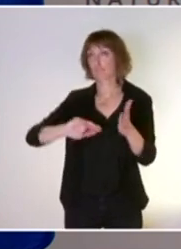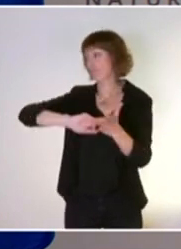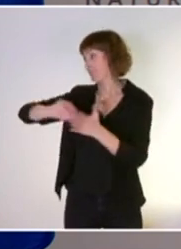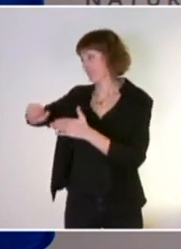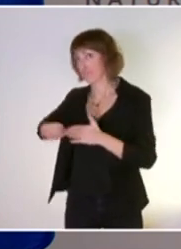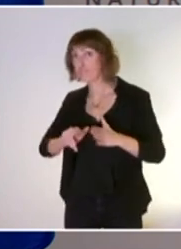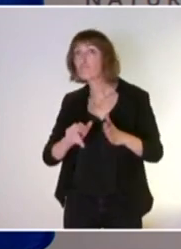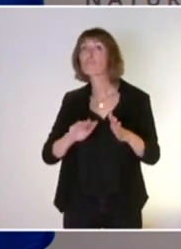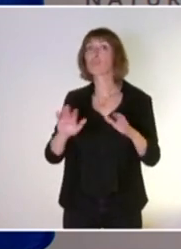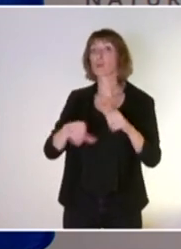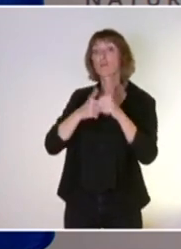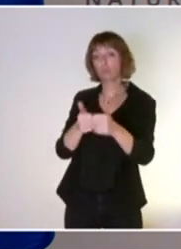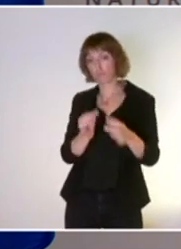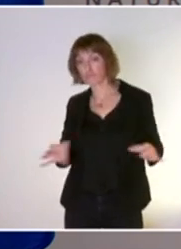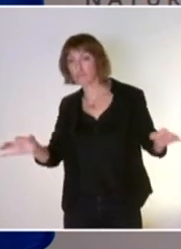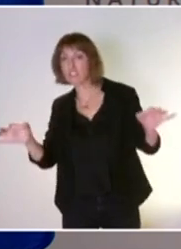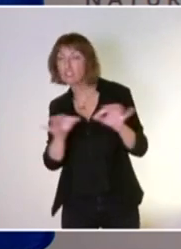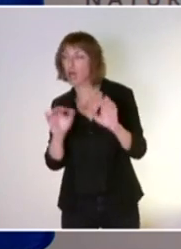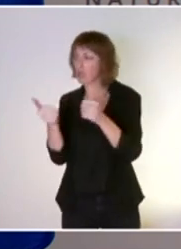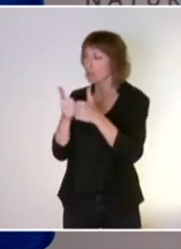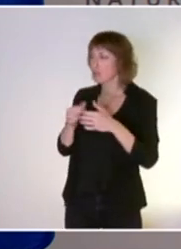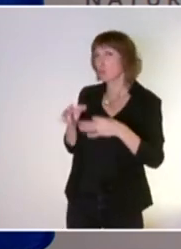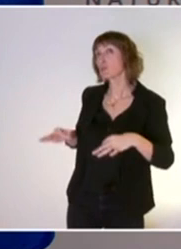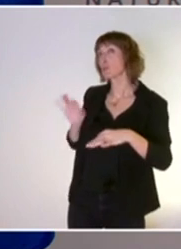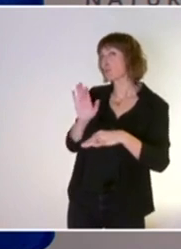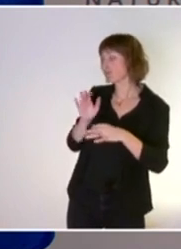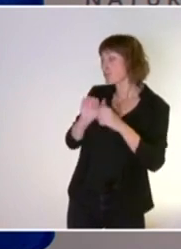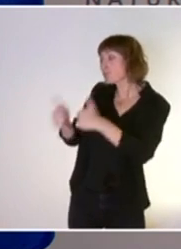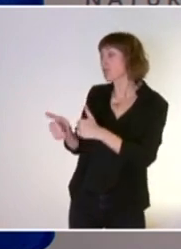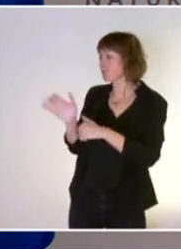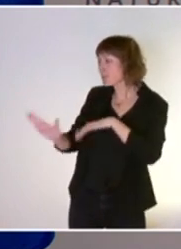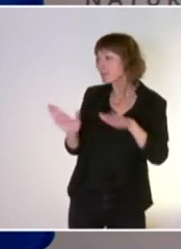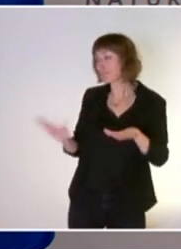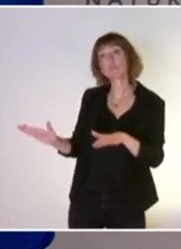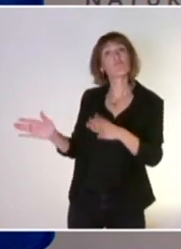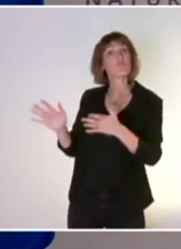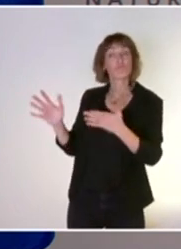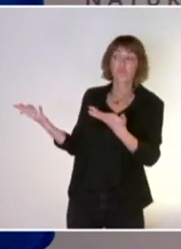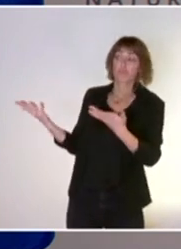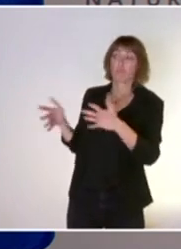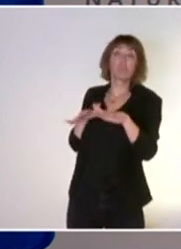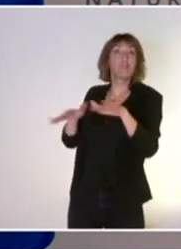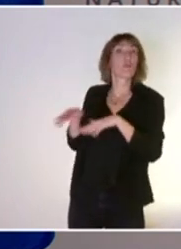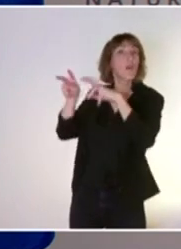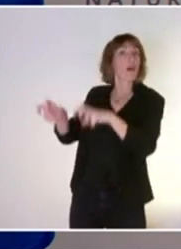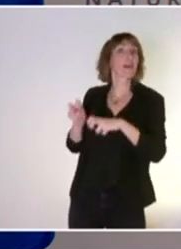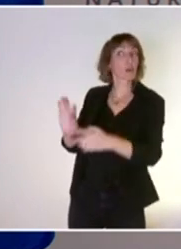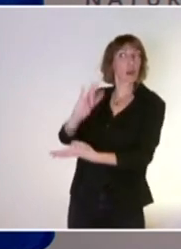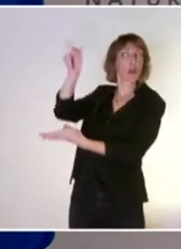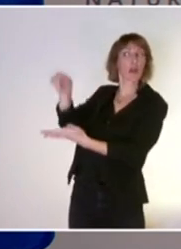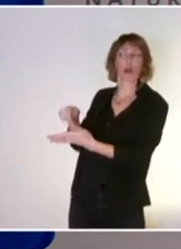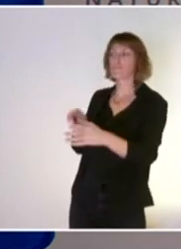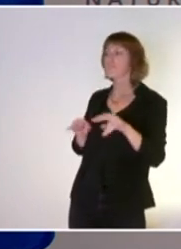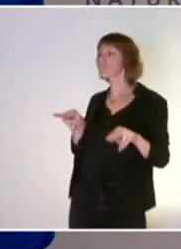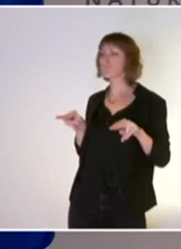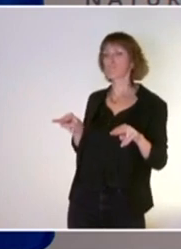fonction des territoires, fonction de leur spécificité, de la spécificité des pratiques, notamment agricoles qui s'y jouent, on doit avoir des décisions